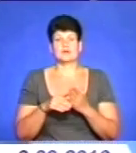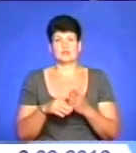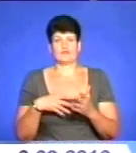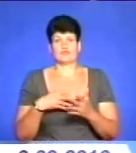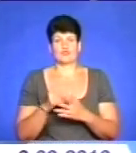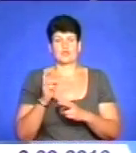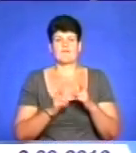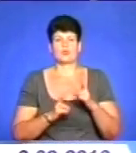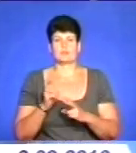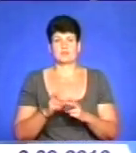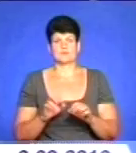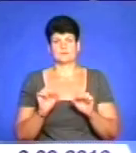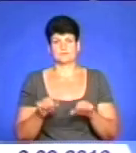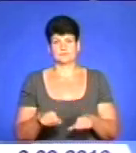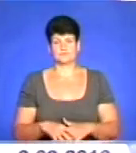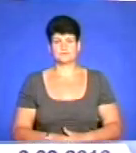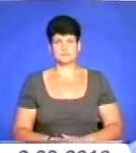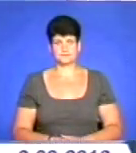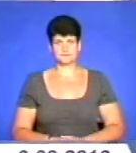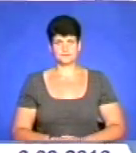потужності, розповів Володимир Кострицький.